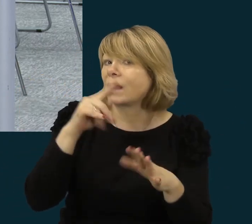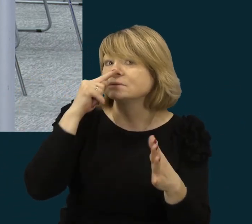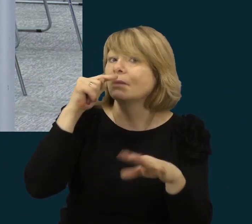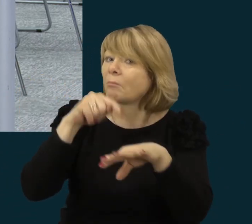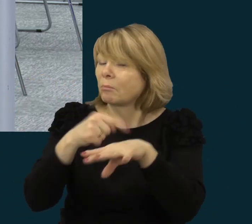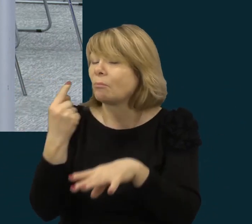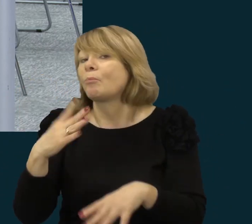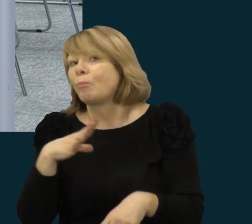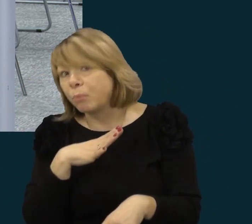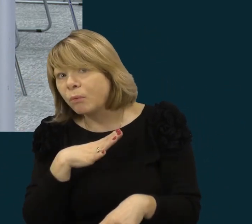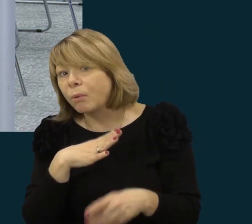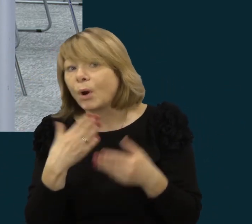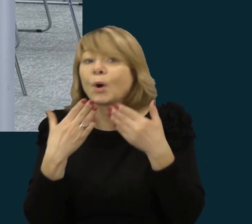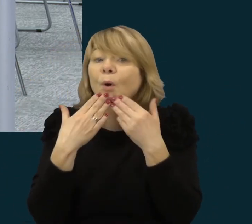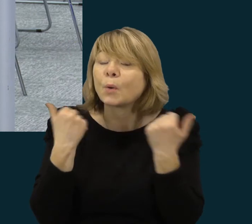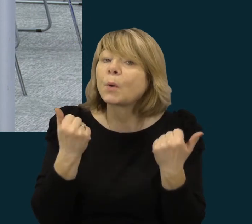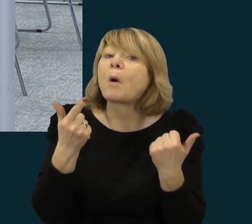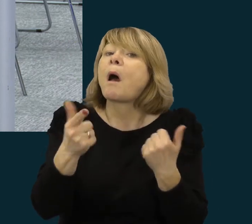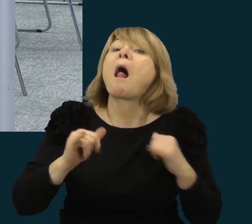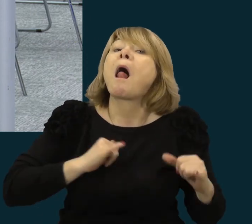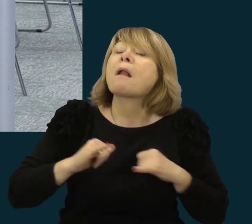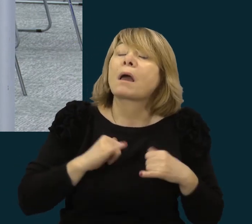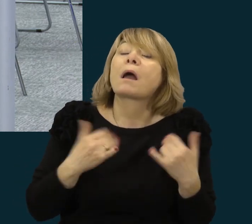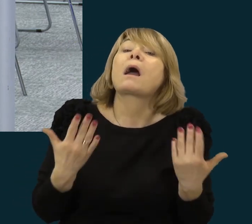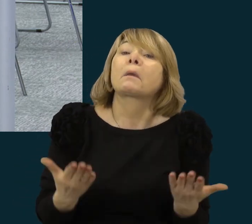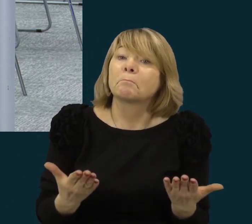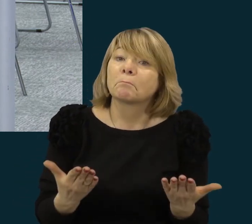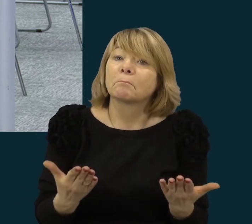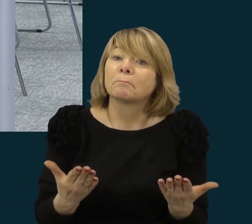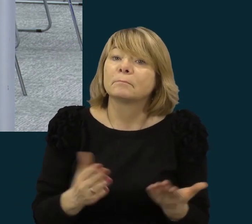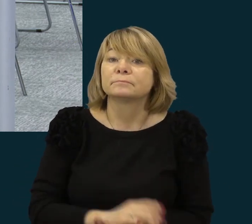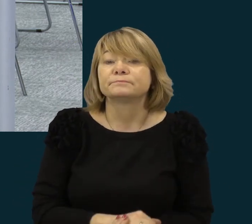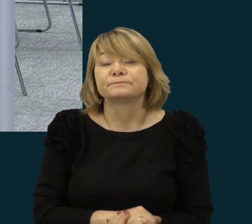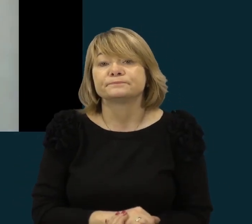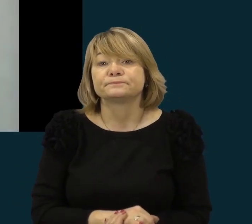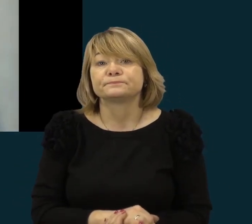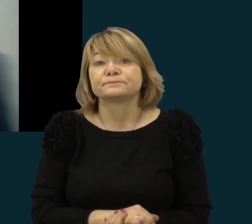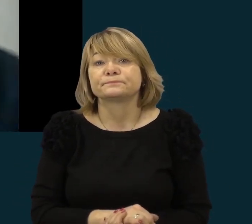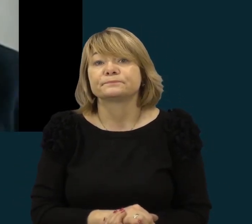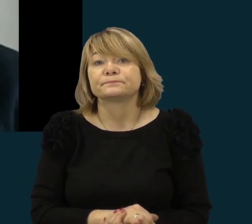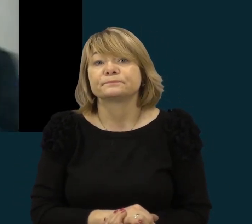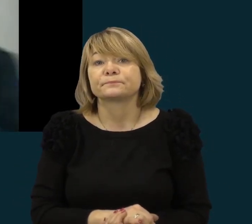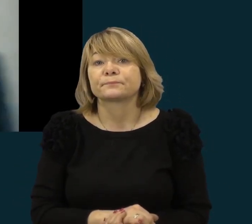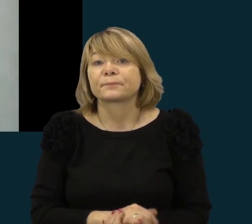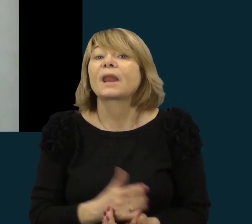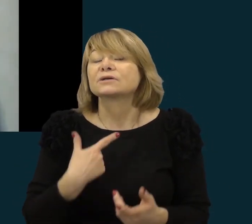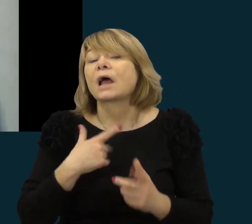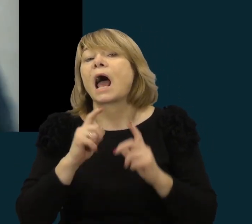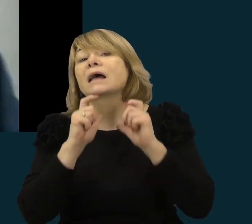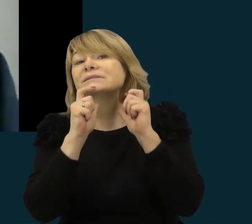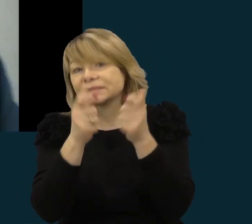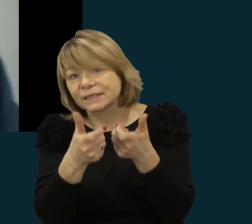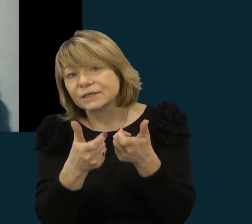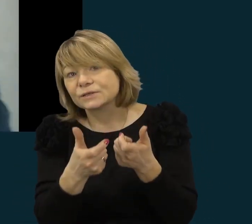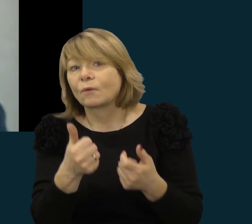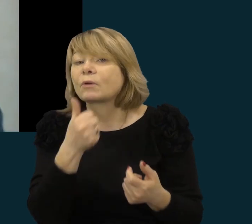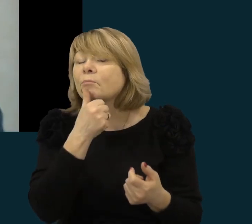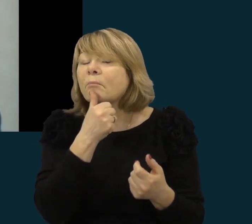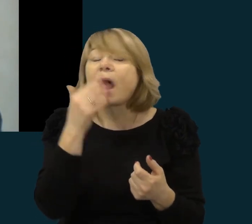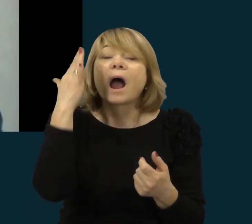atvejais reikėtų elgtis? Atsakant į jūsų klausimą, jeigu jau galvoti apie tai, kad